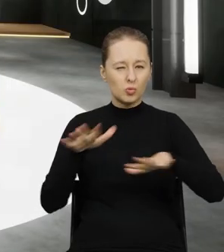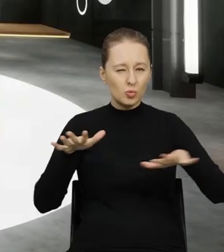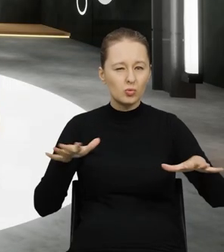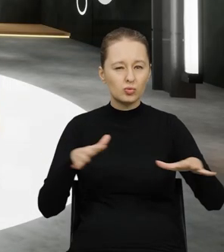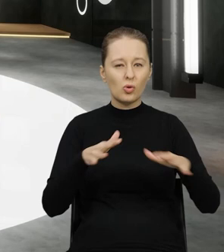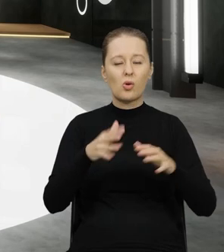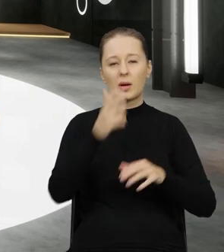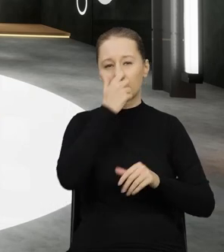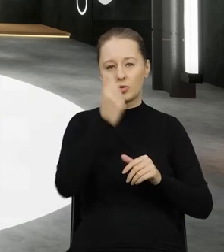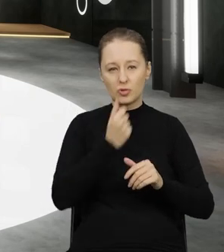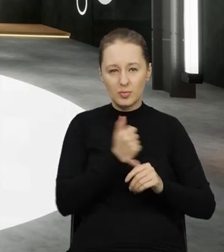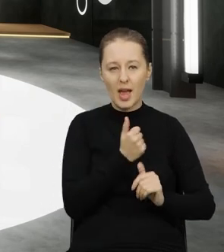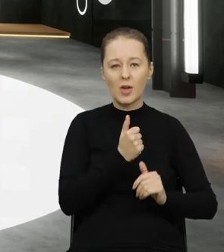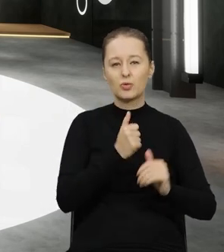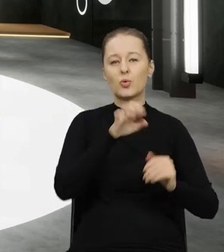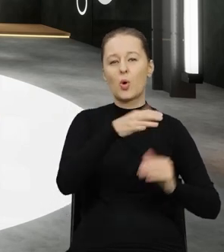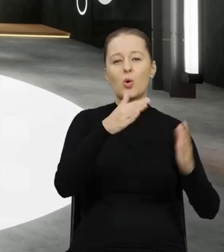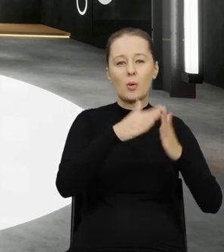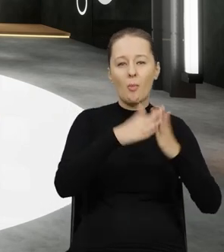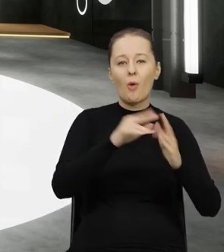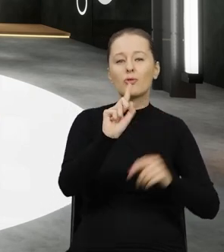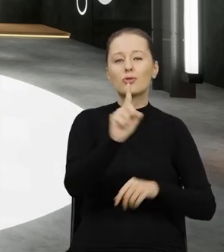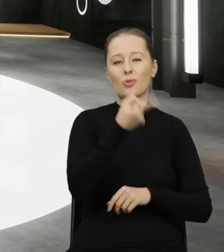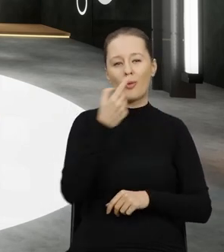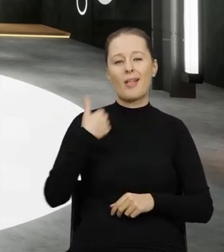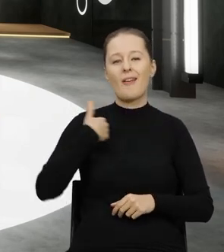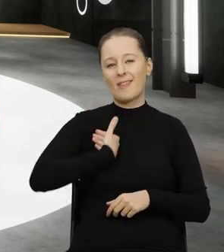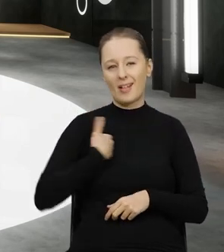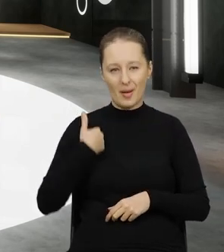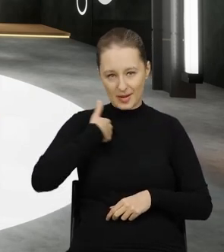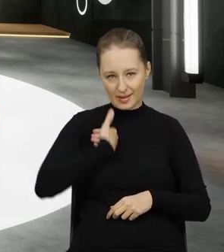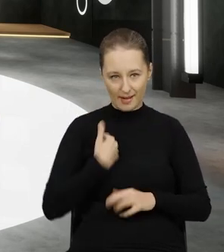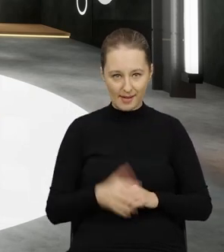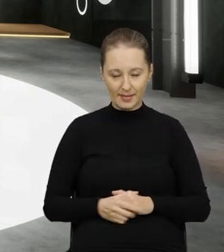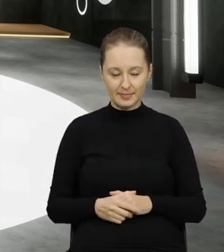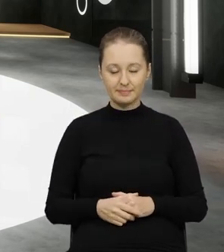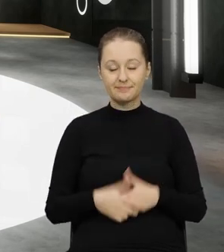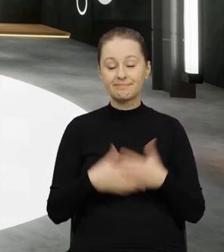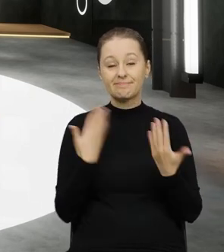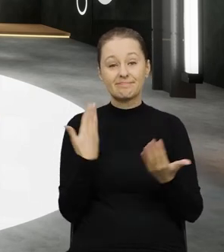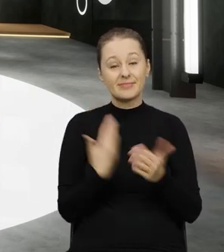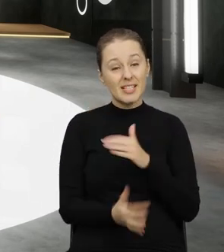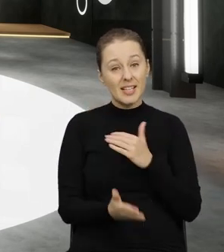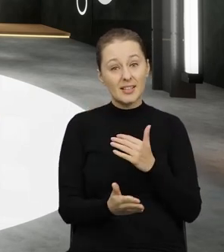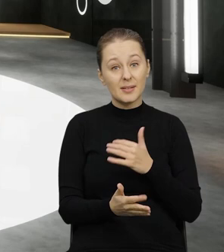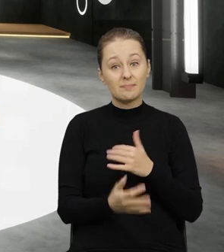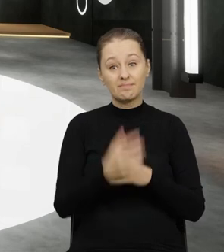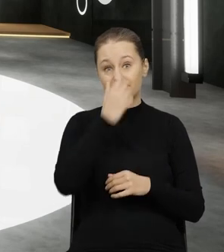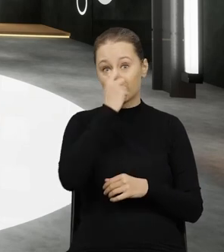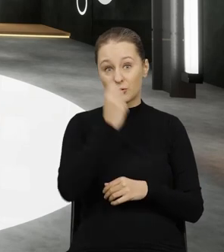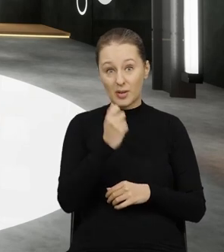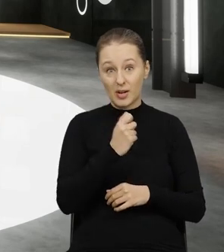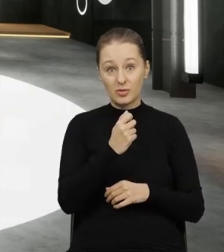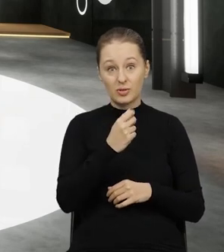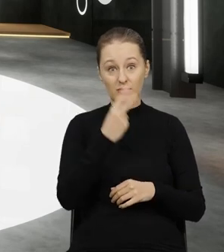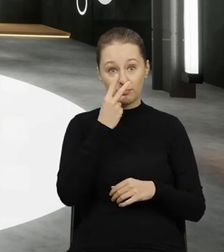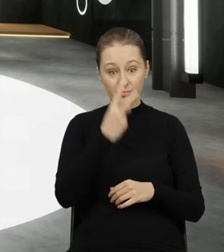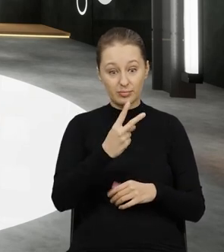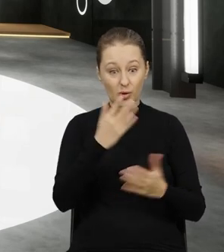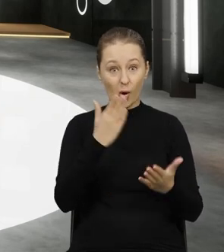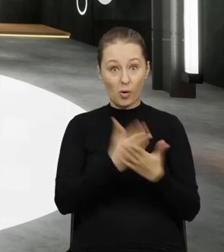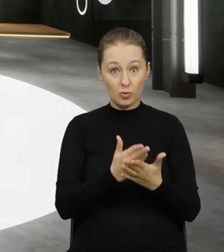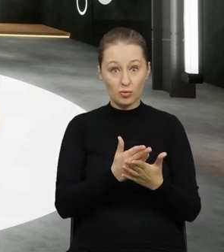przywóz odpadów pochodzenia komunalnego z Wielkiej Brytanii. No i niestety te odpady zostały już ujawnione, kiedy one zostały